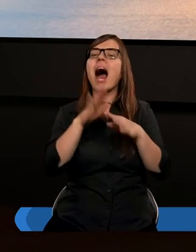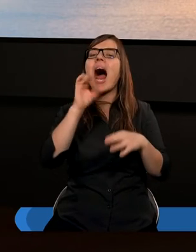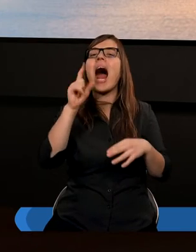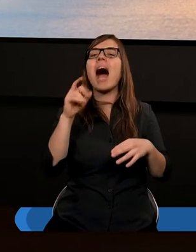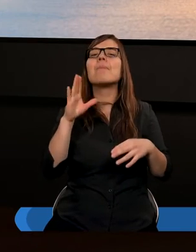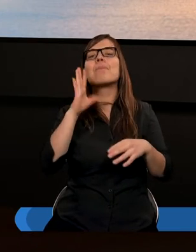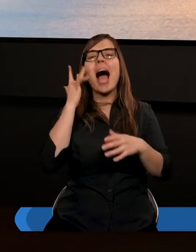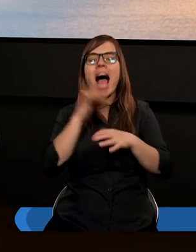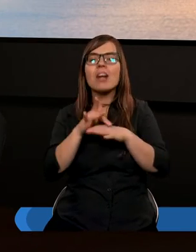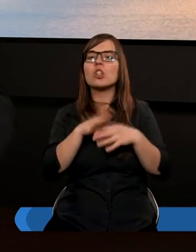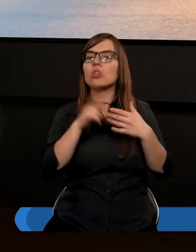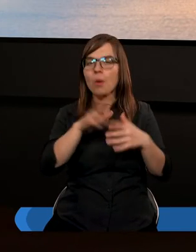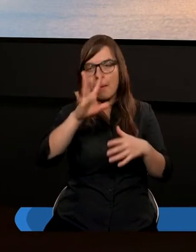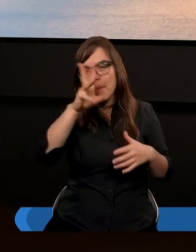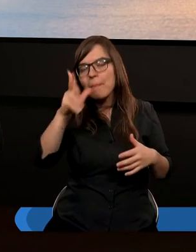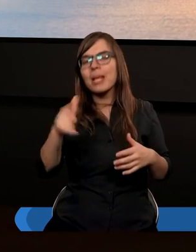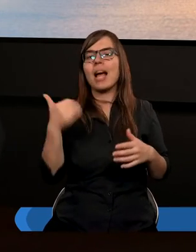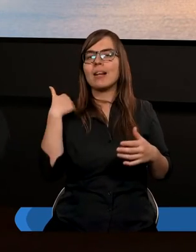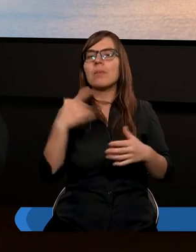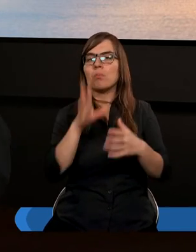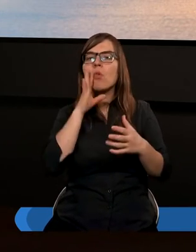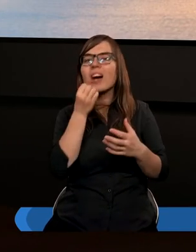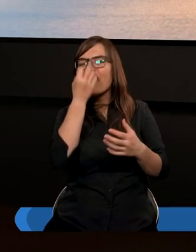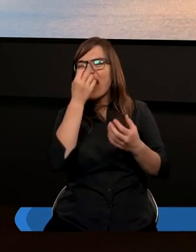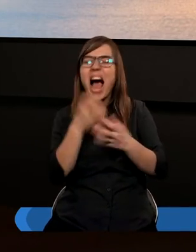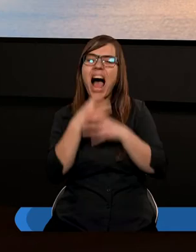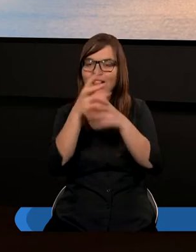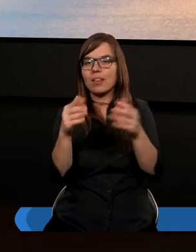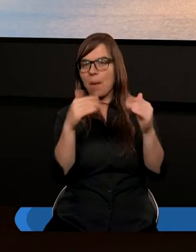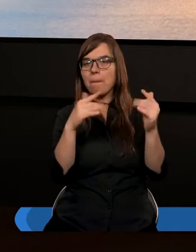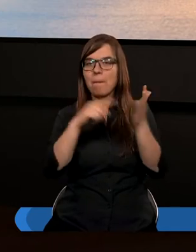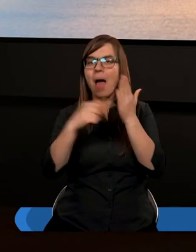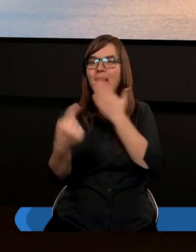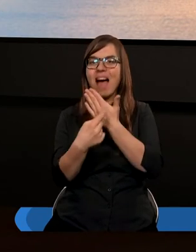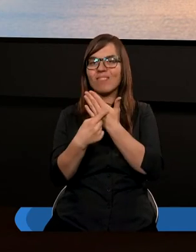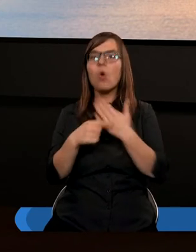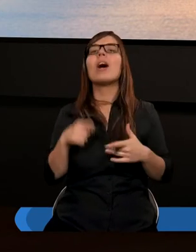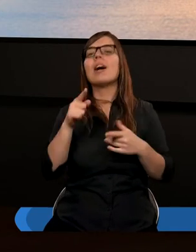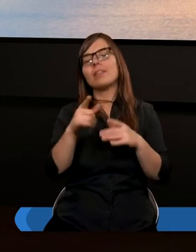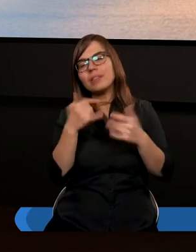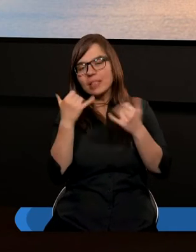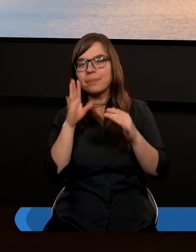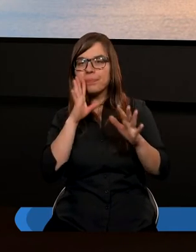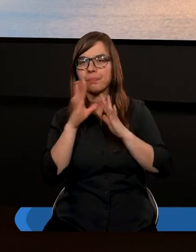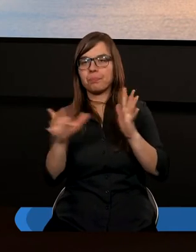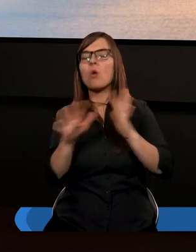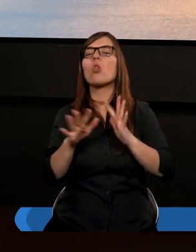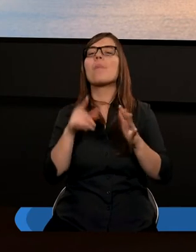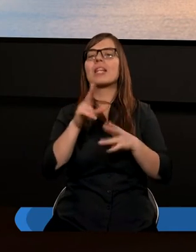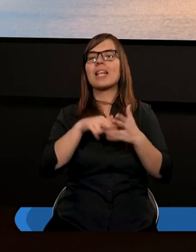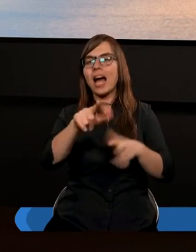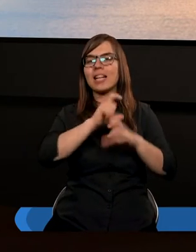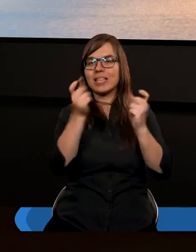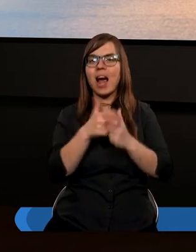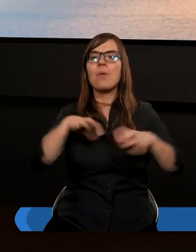to był taki piękny bukiet kwiatów wonny i tak dalej w